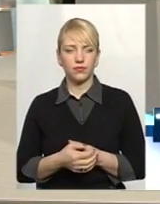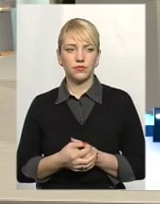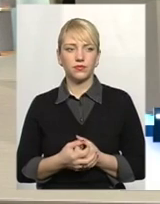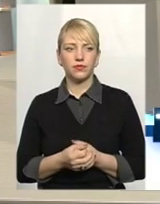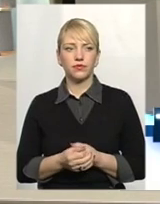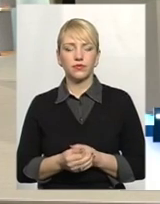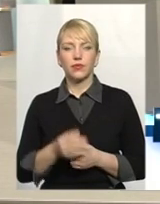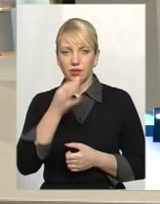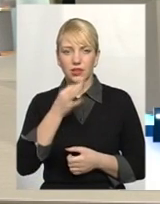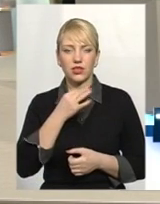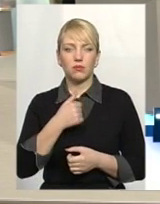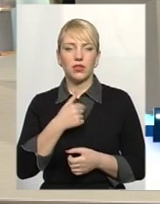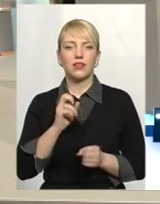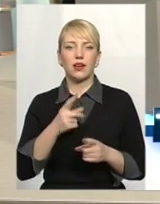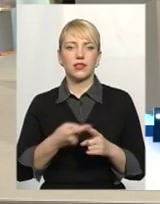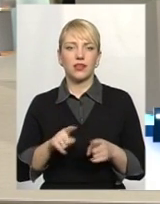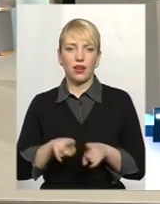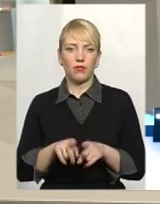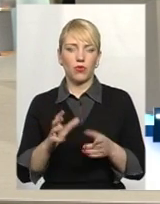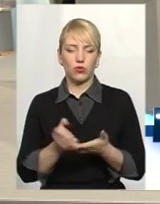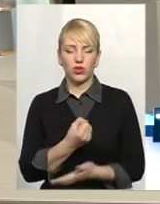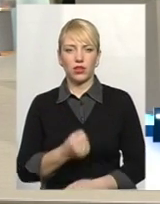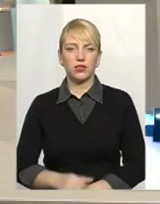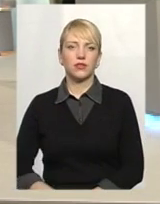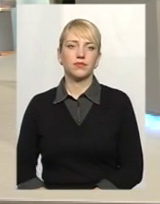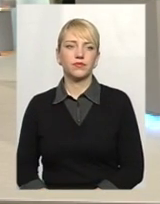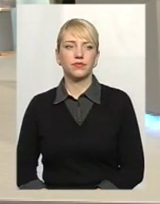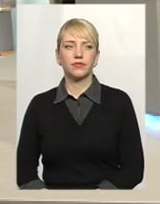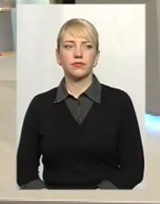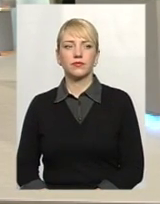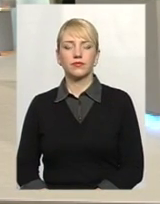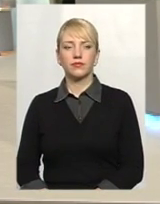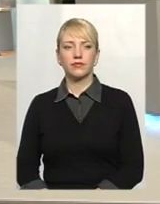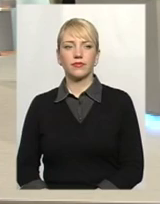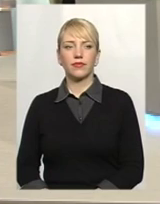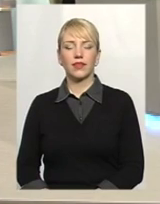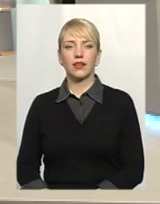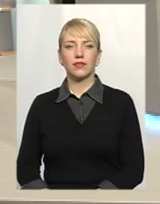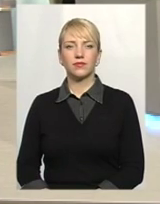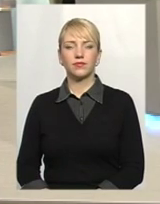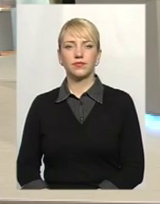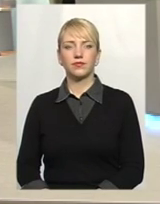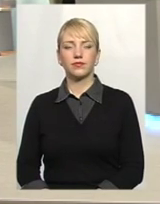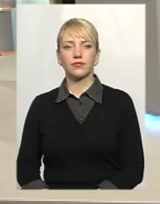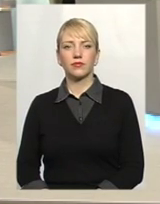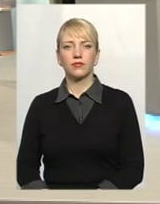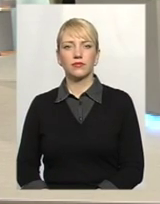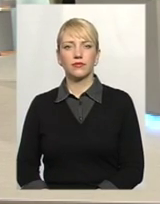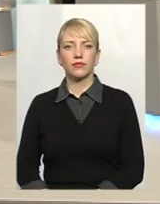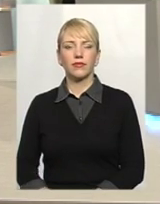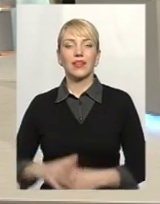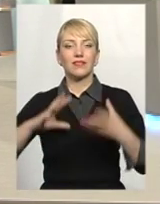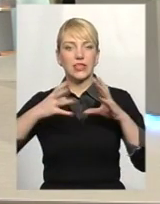Та яких випадках? Це в яких випадках? Це в прицентралізованому гарячому водопостачанні